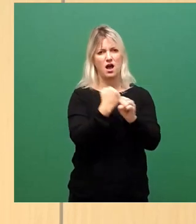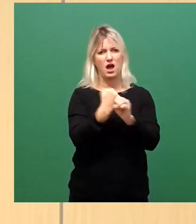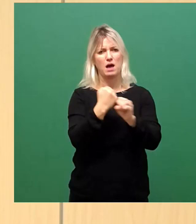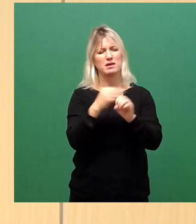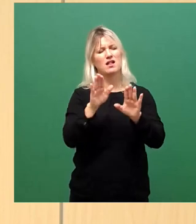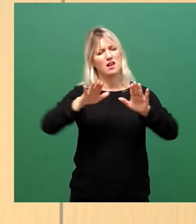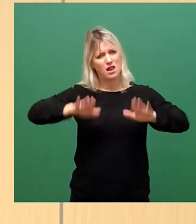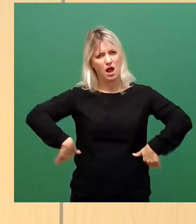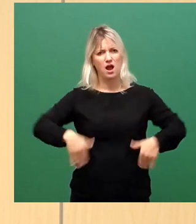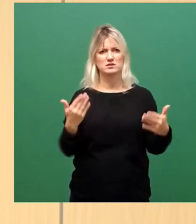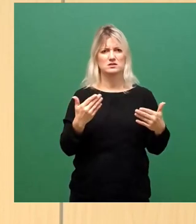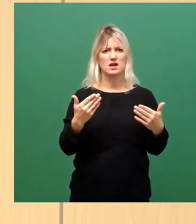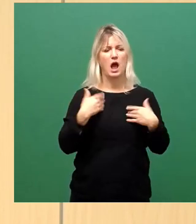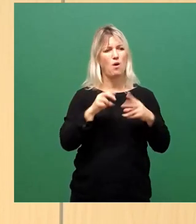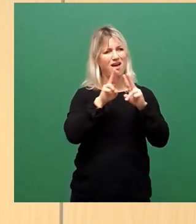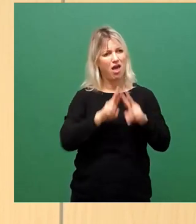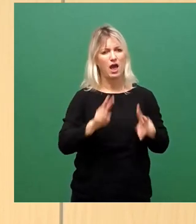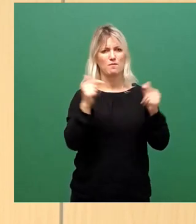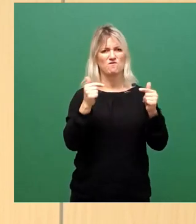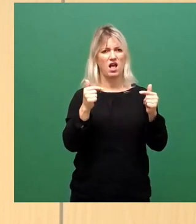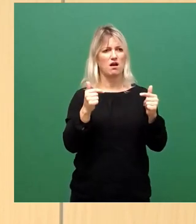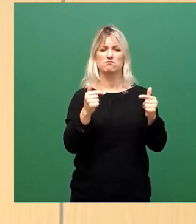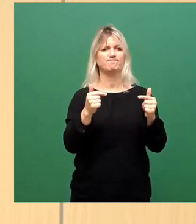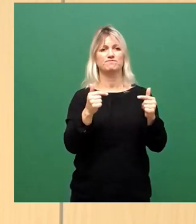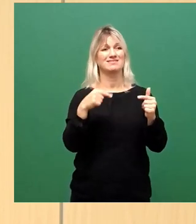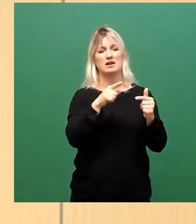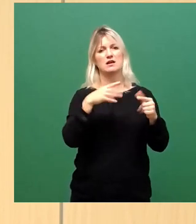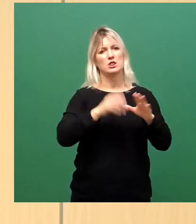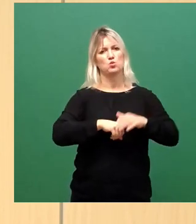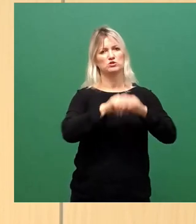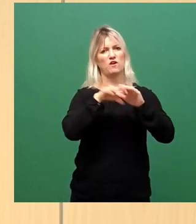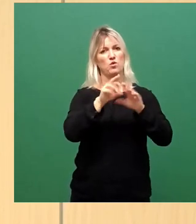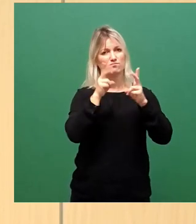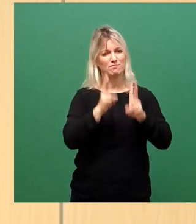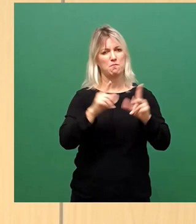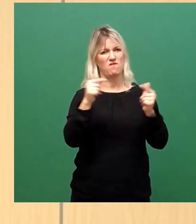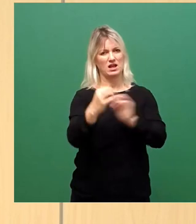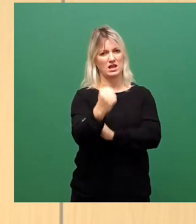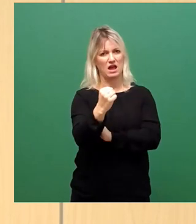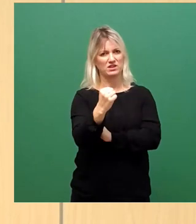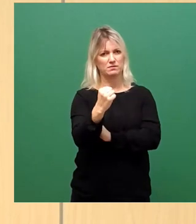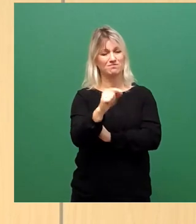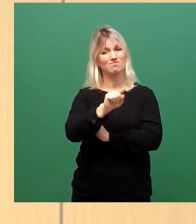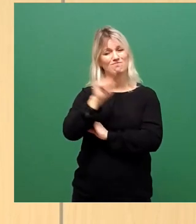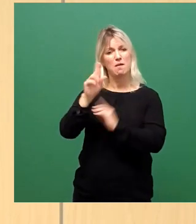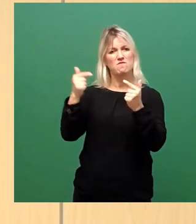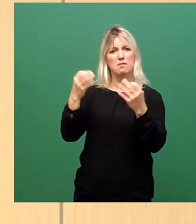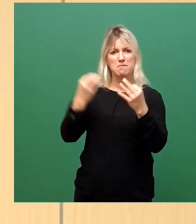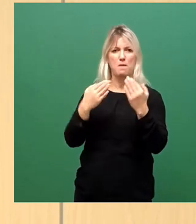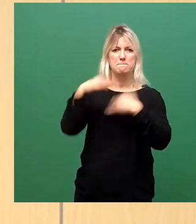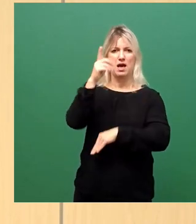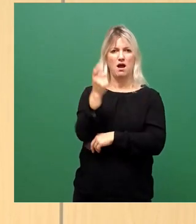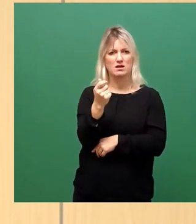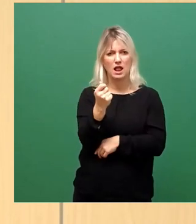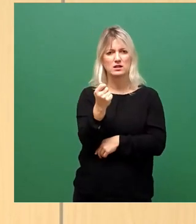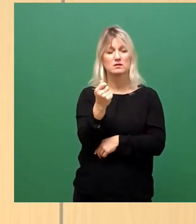Ehrenpfleger keine Unterstützung für Pflegekräfte sind. Die Pflege braucht mehr Geld und sie braucht aber nicht nur mehr Geld, sondern sie braucht auch,